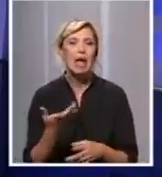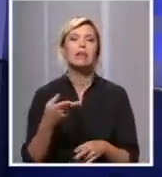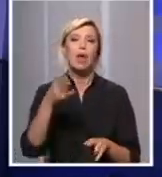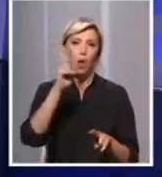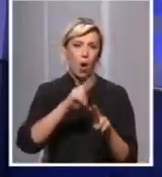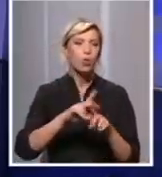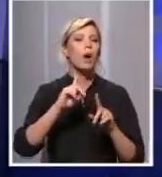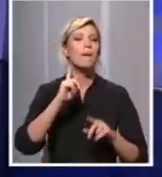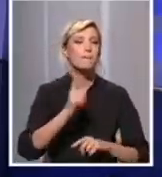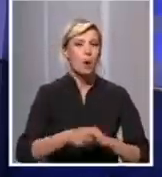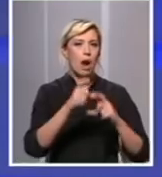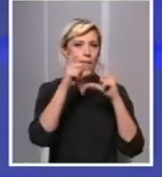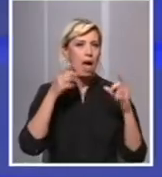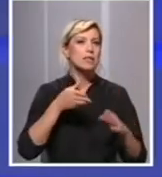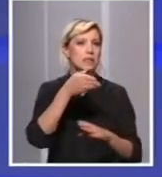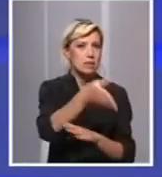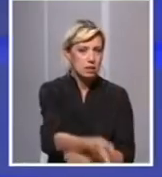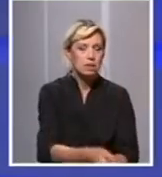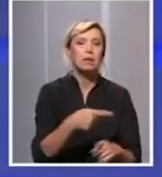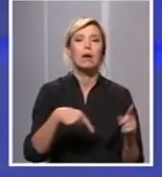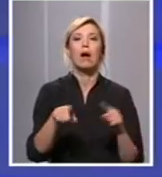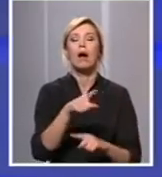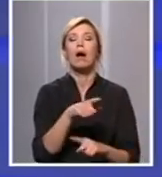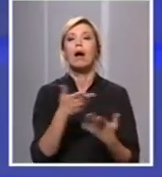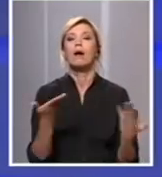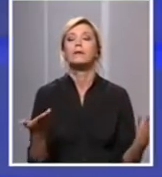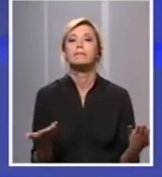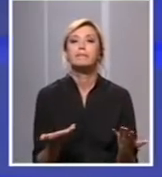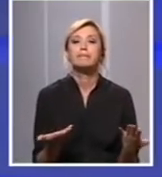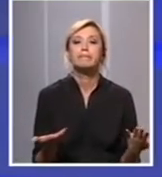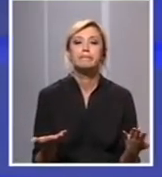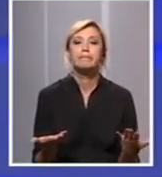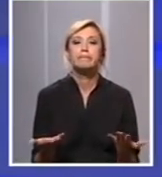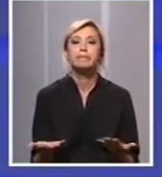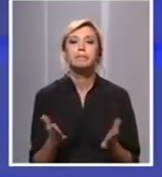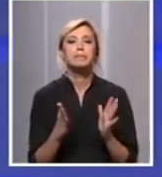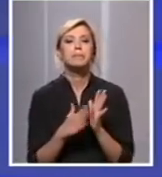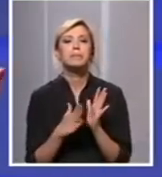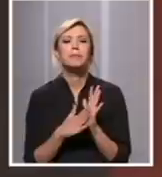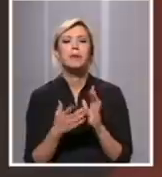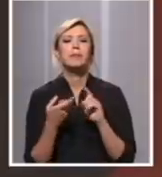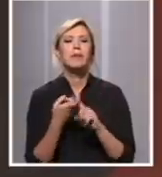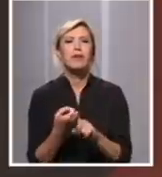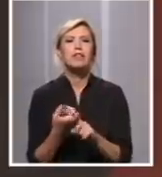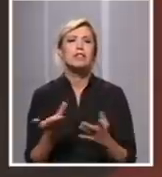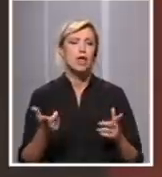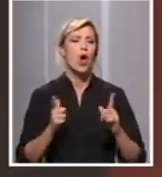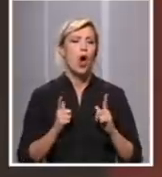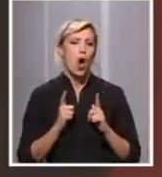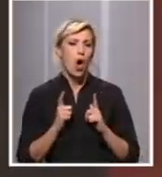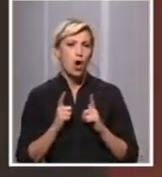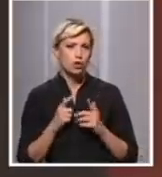maska i sl. Sad koliko prosto, kad govorimo o tim očekivanjima, a s druge strane,